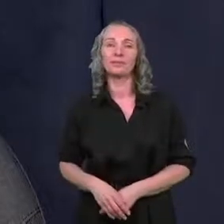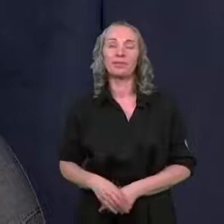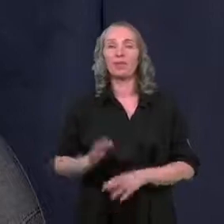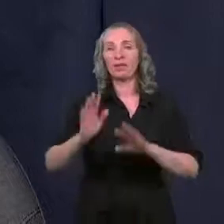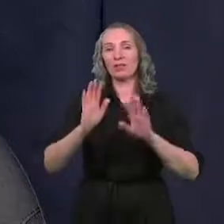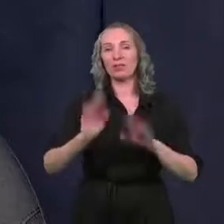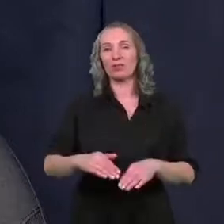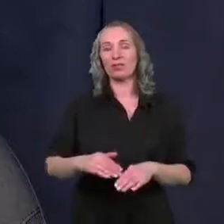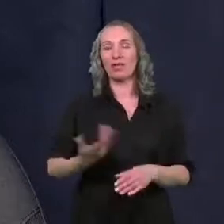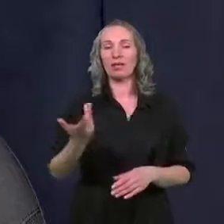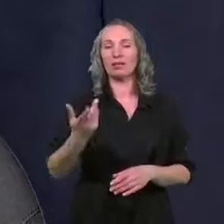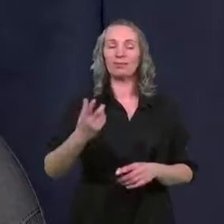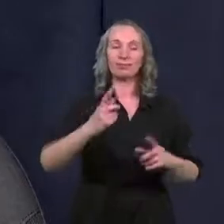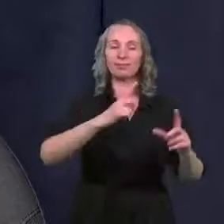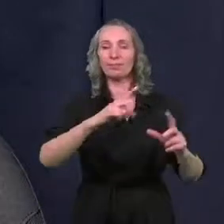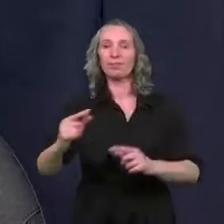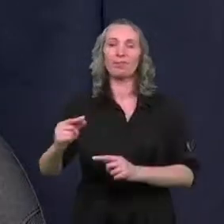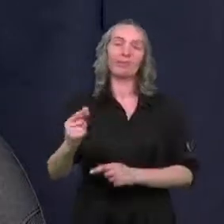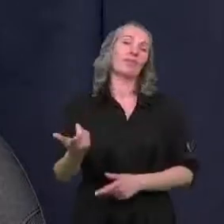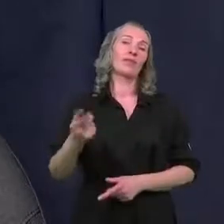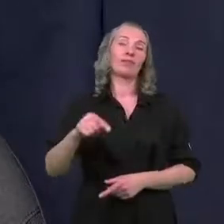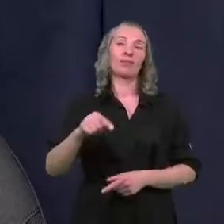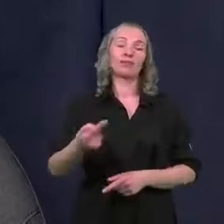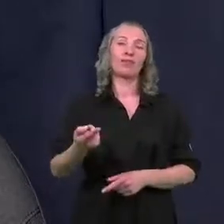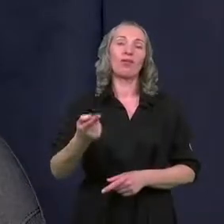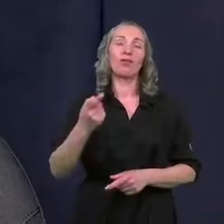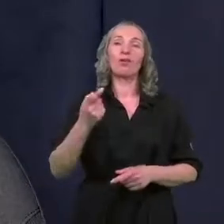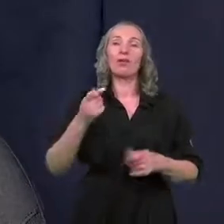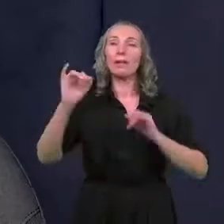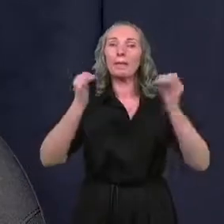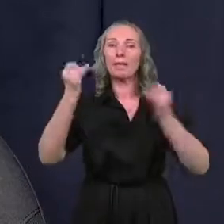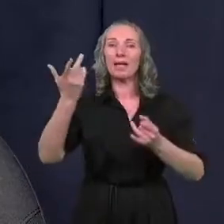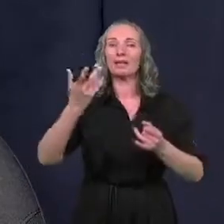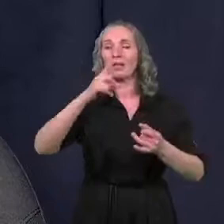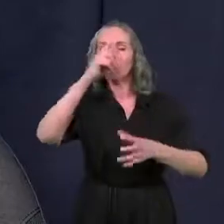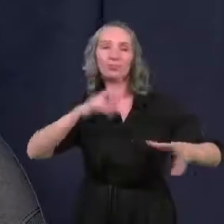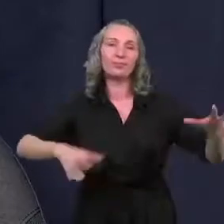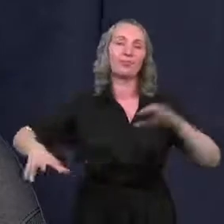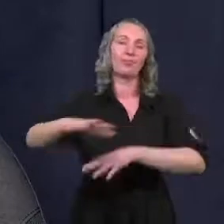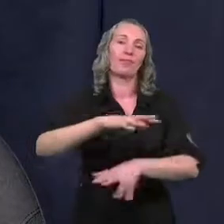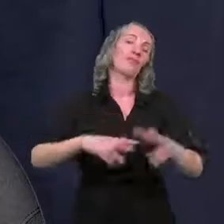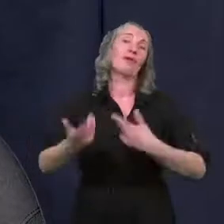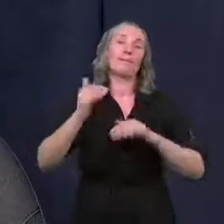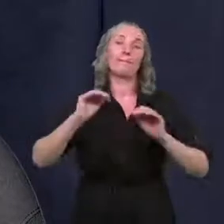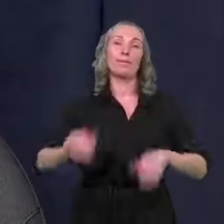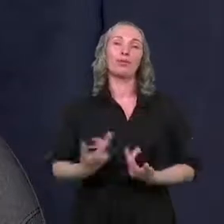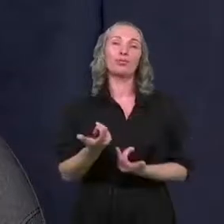zostaną na tyle zliberalizowane, że tego typu imprezy o charakterze masowym będziemy mogli